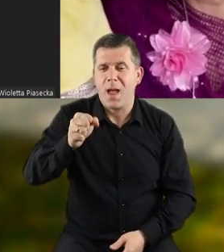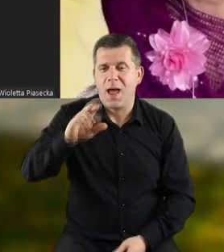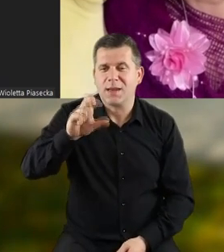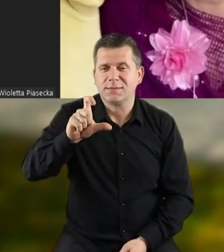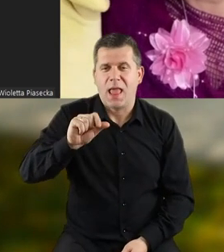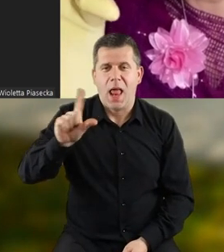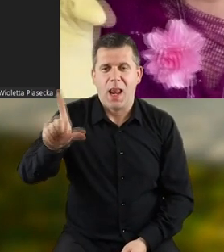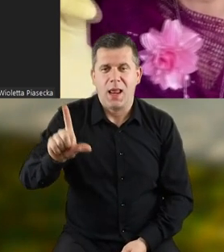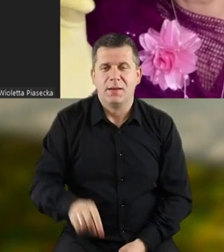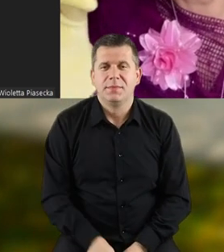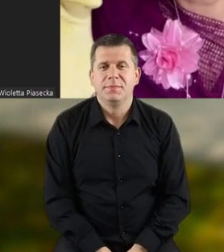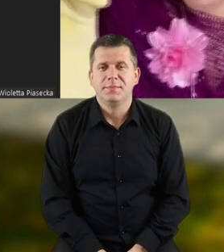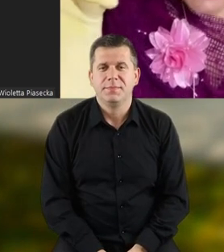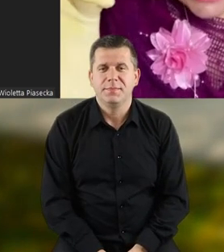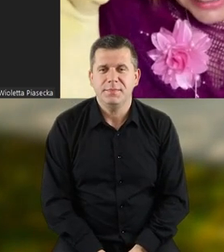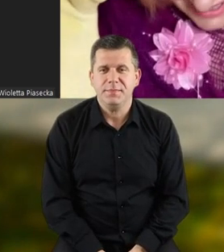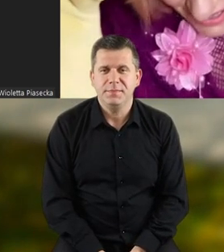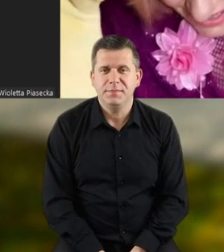Marcelkowi.